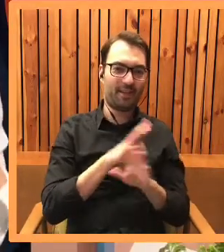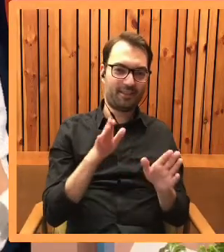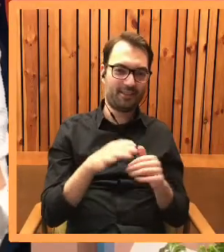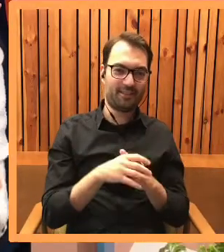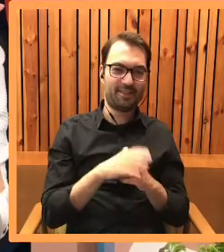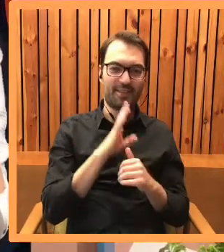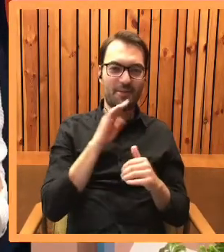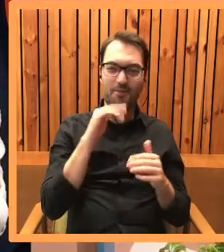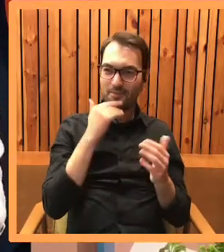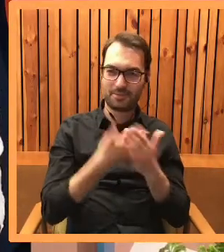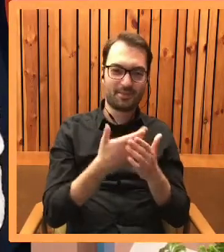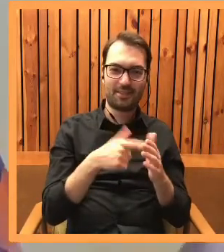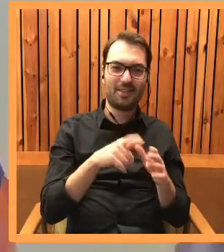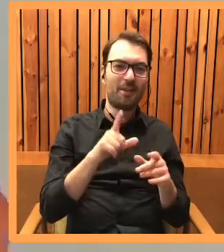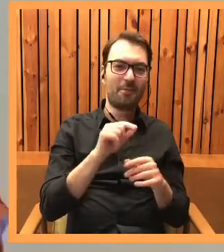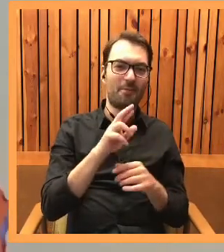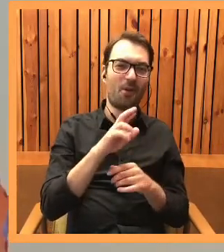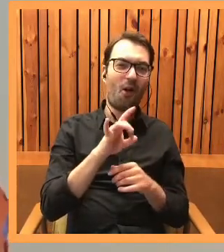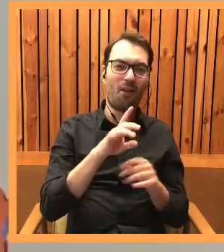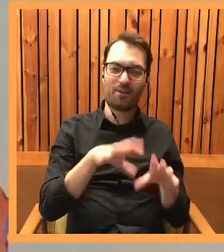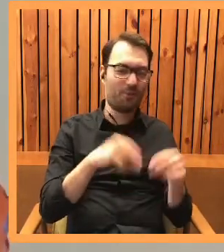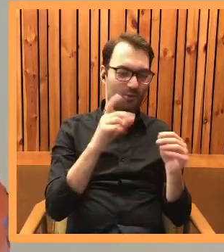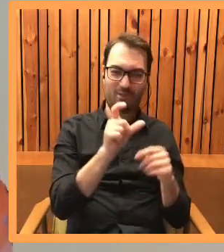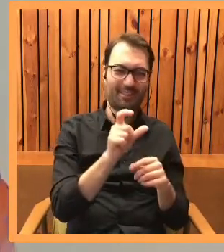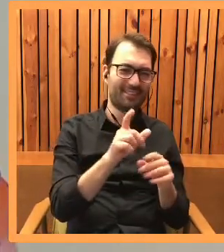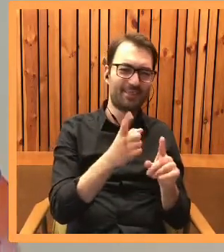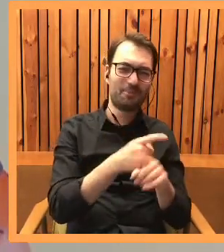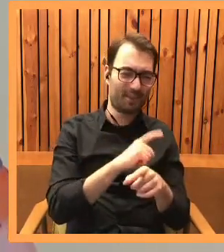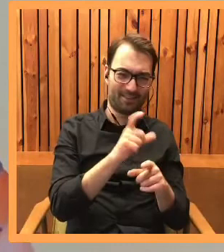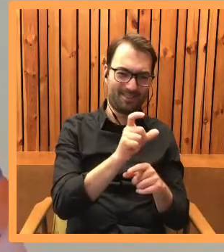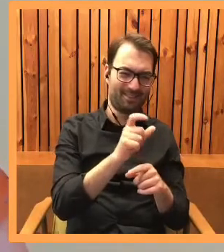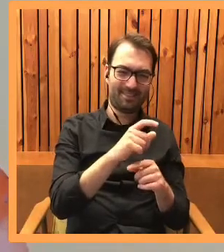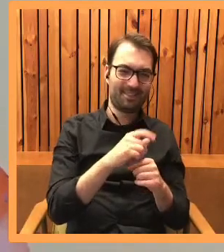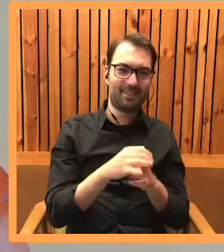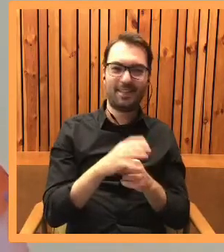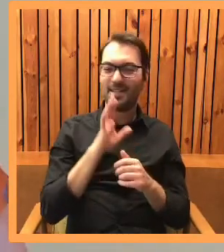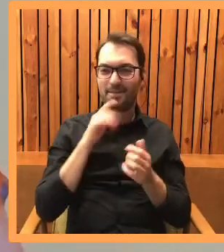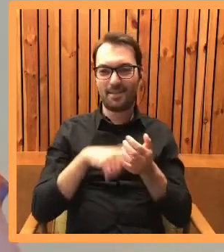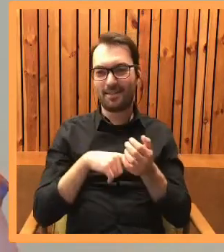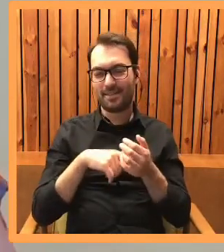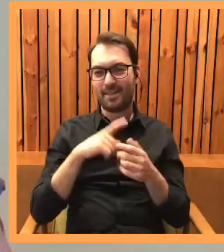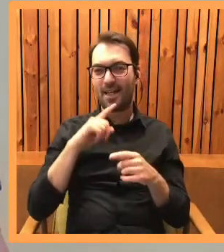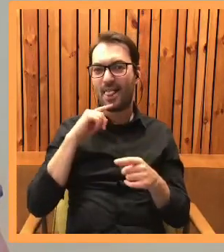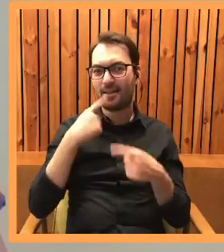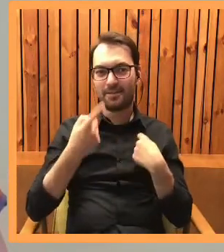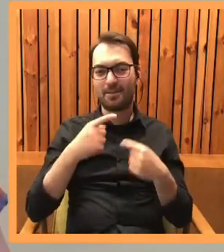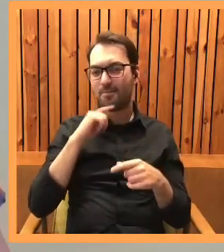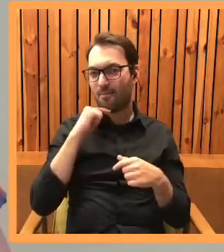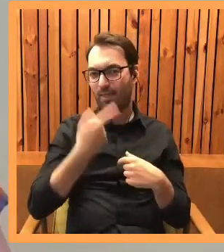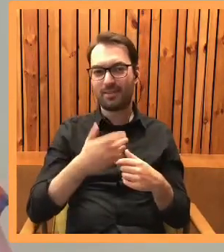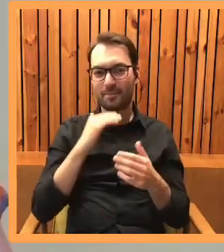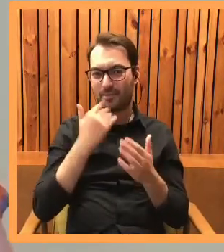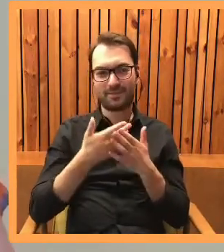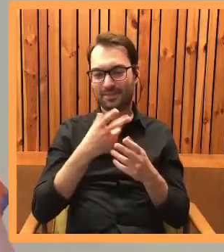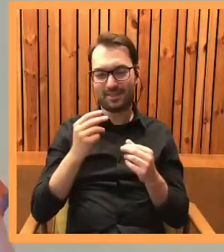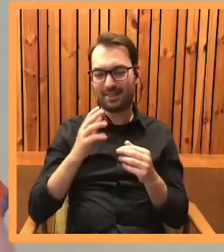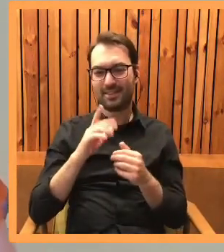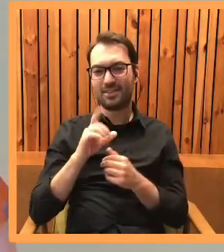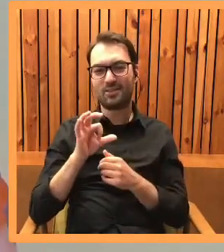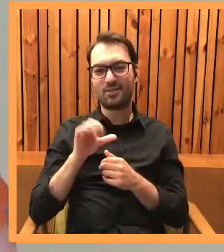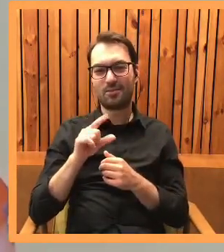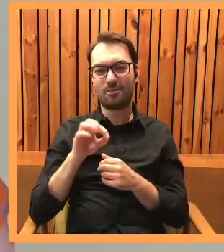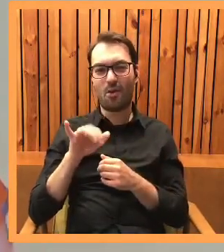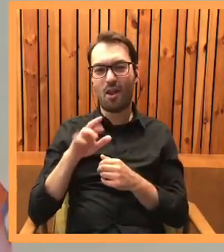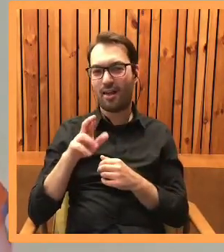To chyba mogę zdradzić, bo to prolog. Tak, to mam nadzieję, że tego nikt nie uzna, słuchaj, za spoiler. Mam przynajmniej taką nadzieję, że zostanie nam to